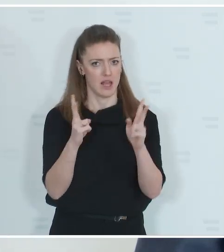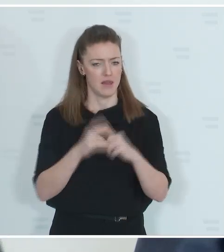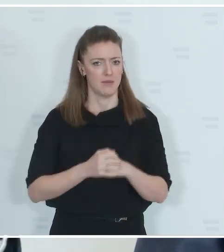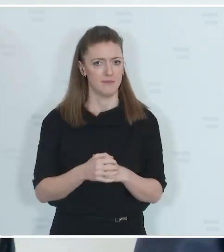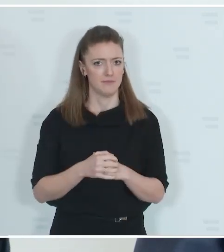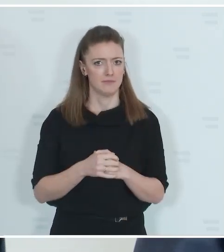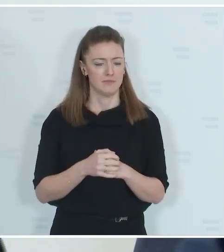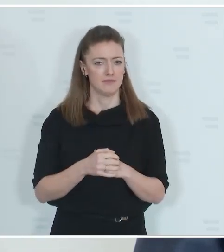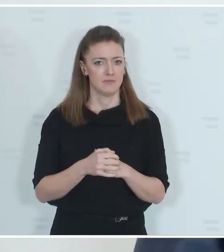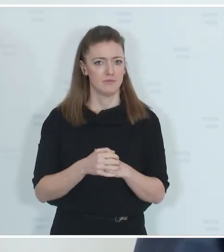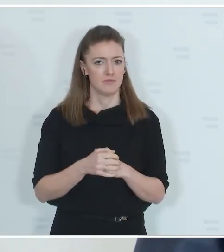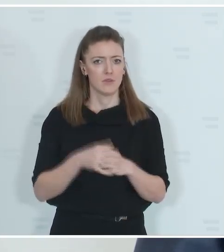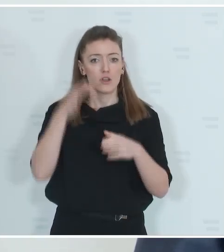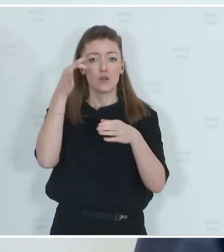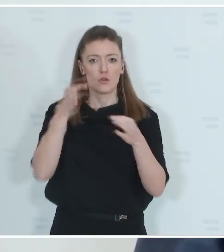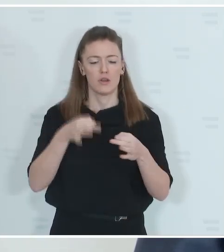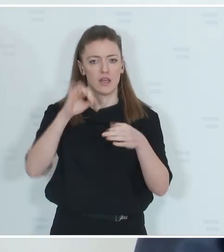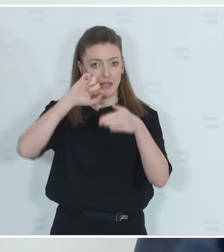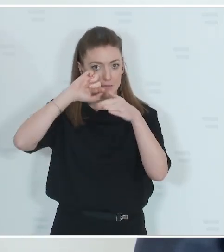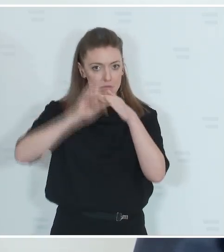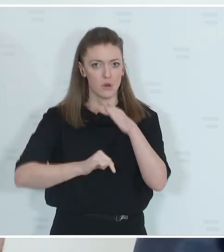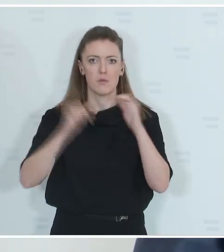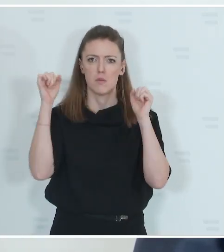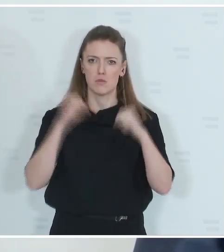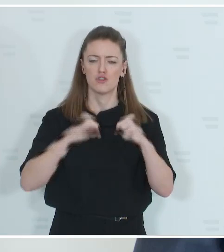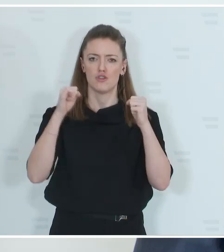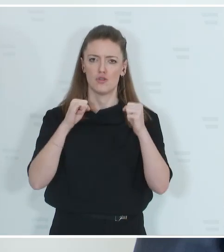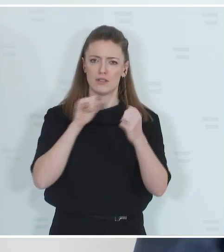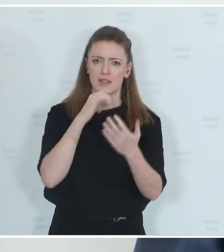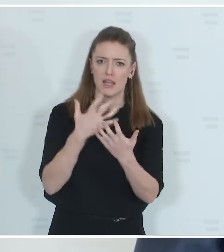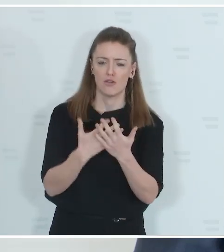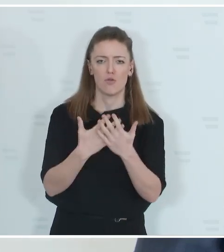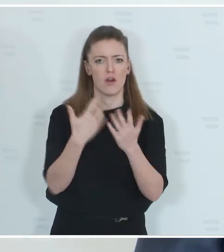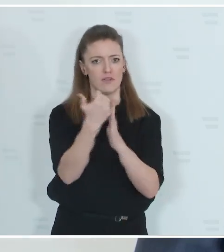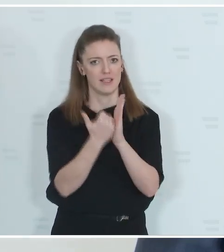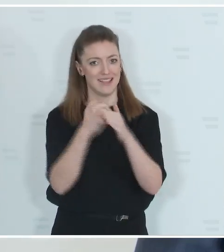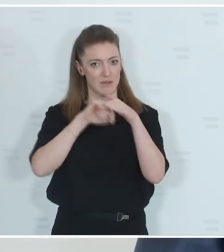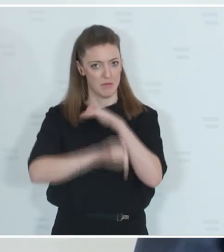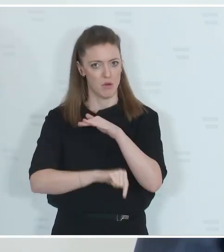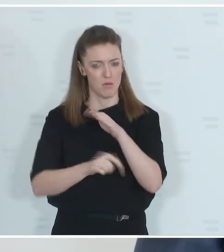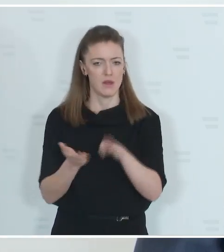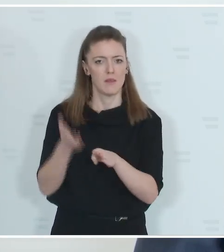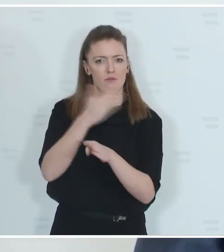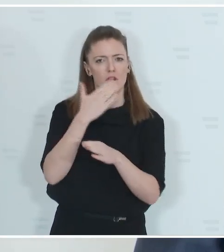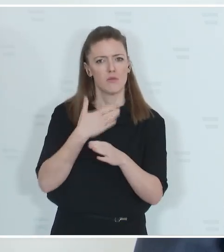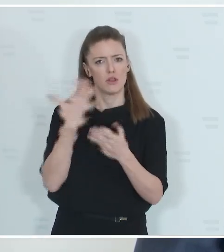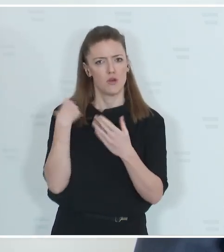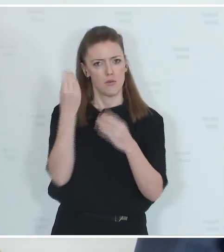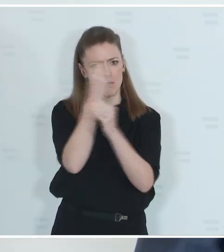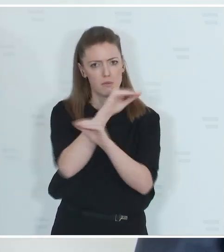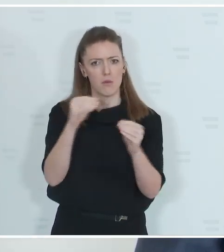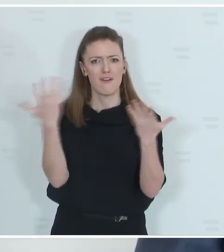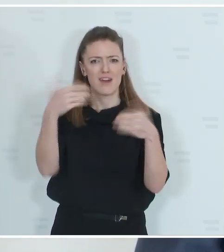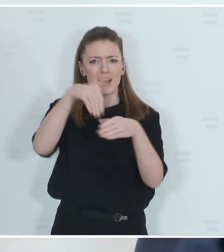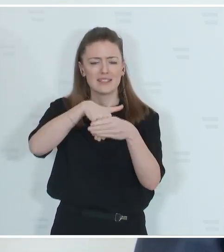Bevor ich im Konkreten auf diesen Beschluss, auf diesen Entwurf dieses Gesetzes eingehe, möchte ich noch einmal darauf hinweisen, was